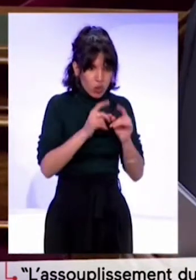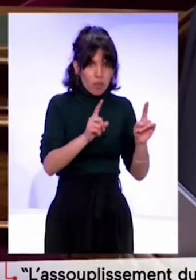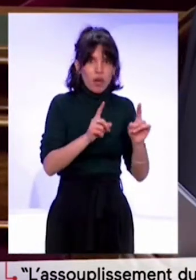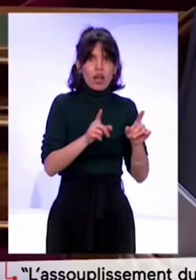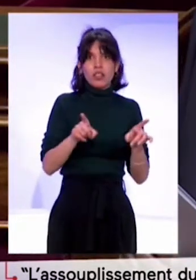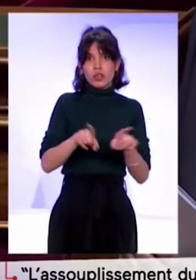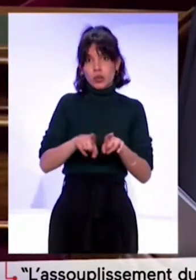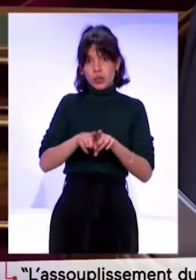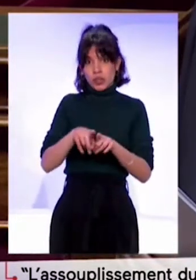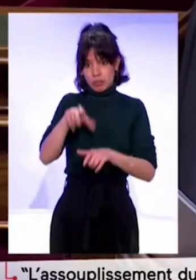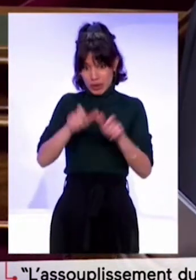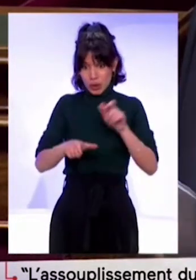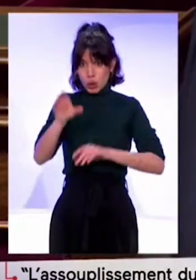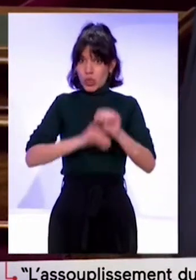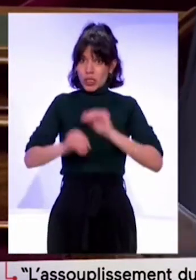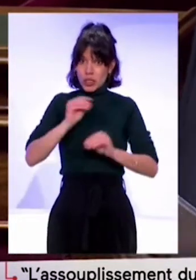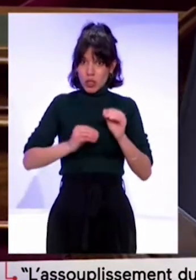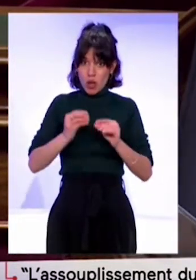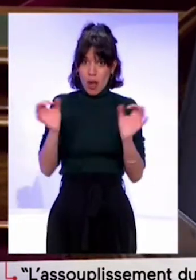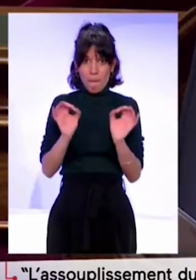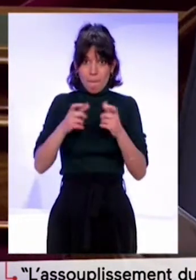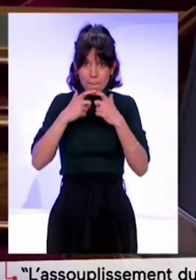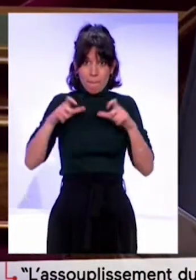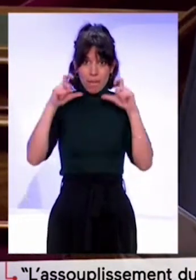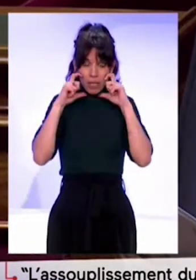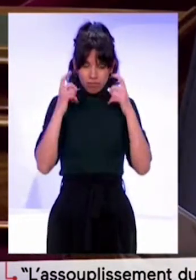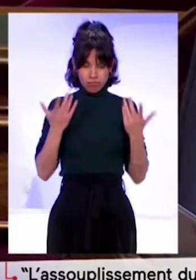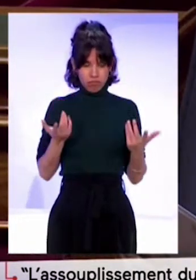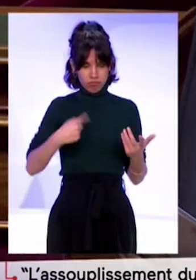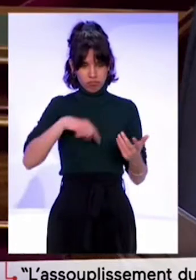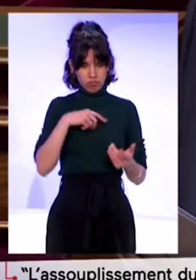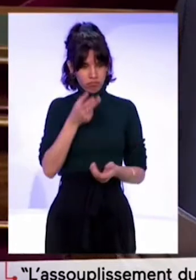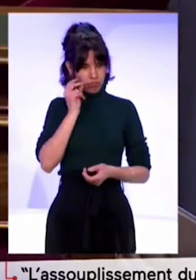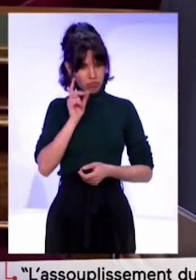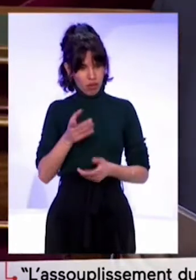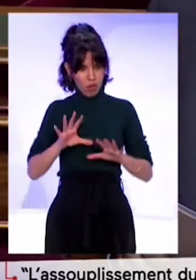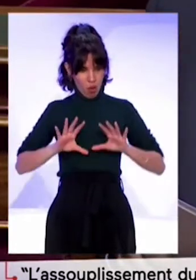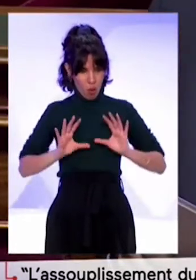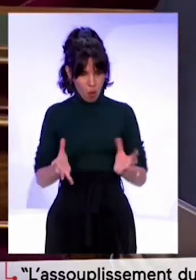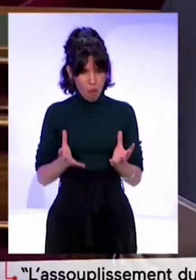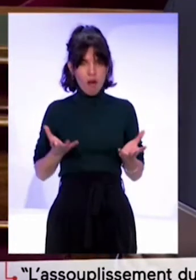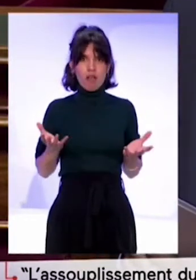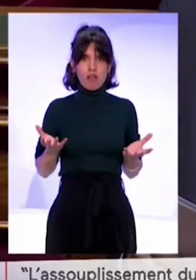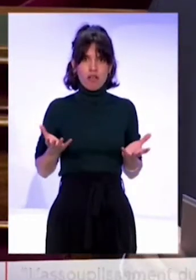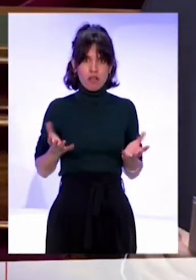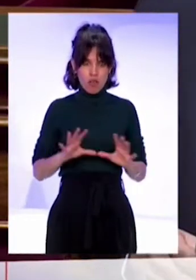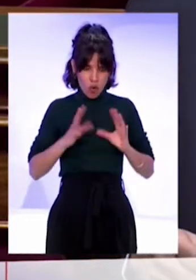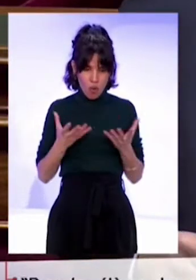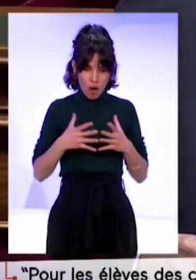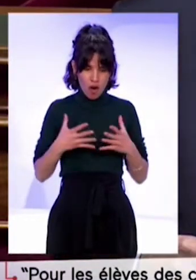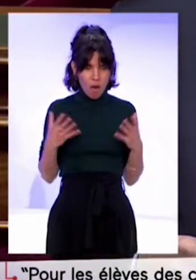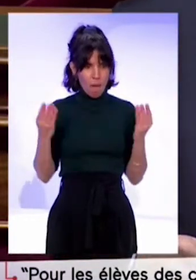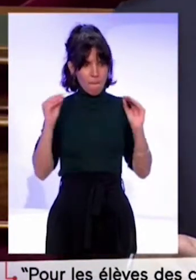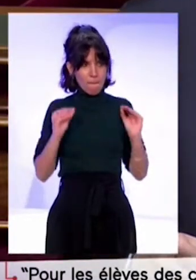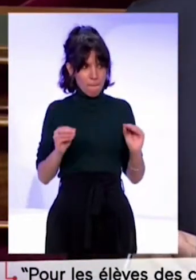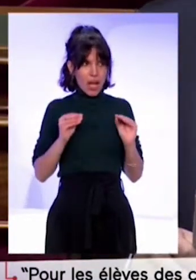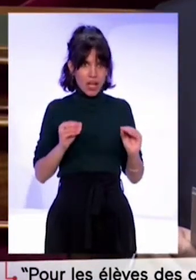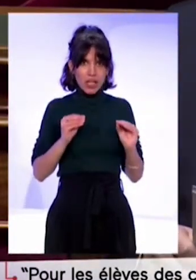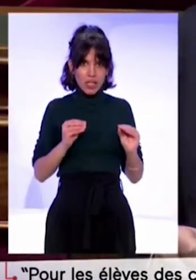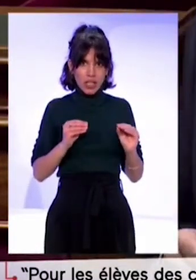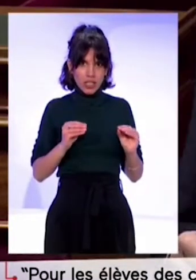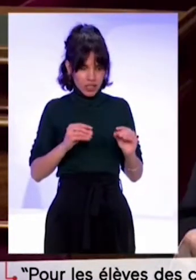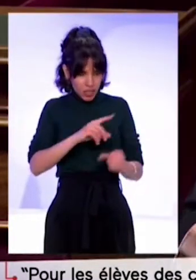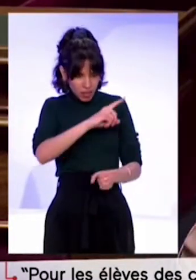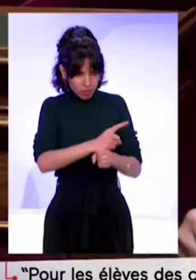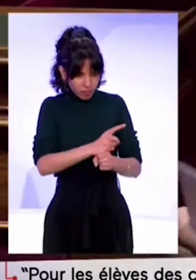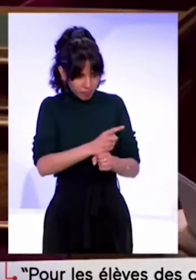pour certains soignants, ne comprend pas que la grande distribution, qui, elle, n'a pas été réquisitionnée, contrairement